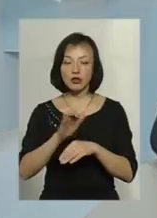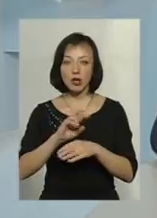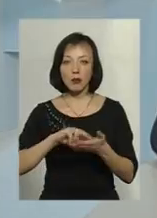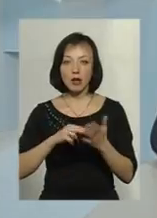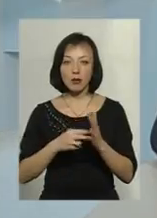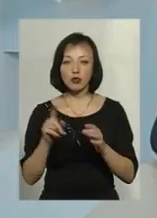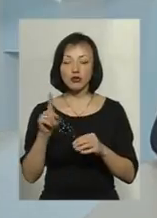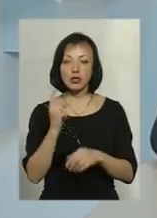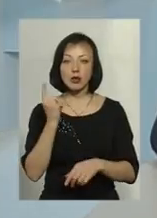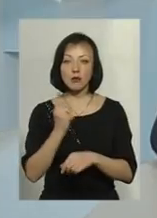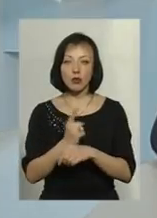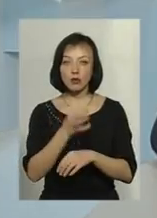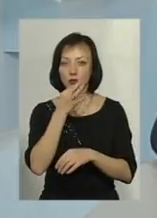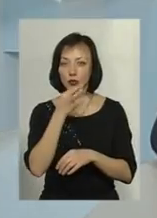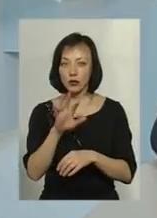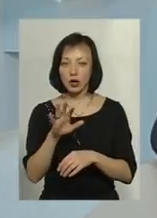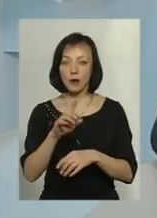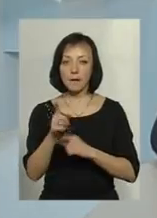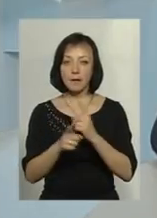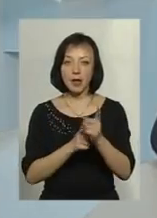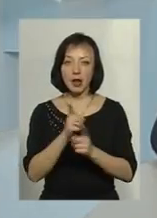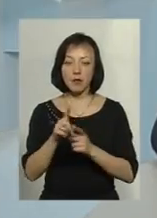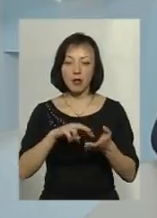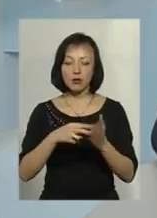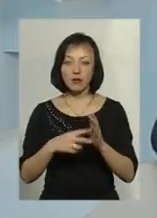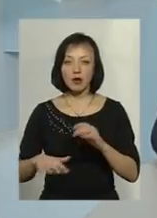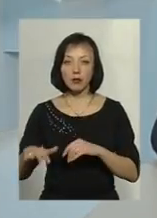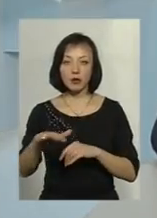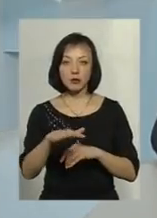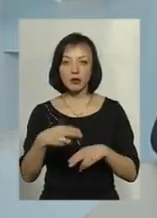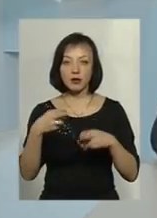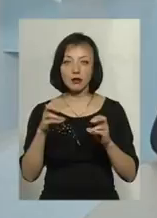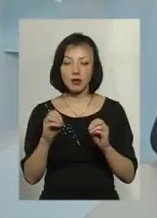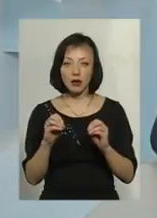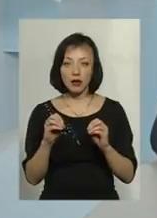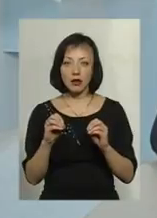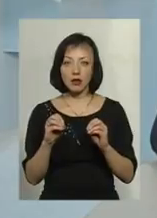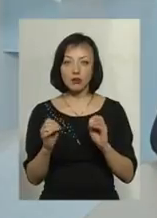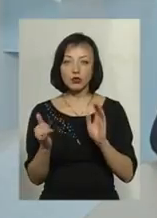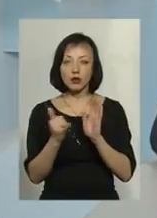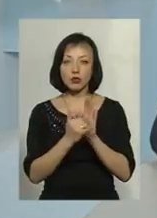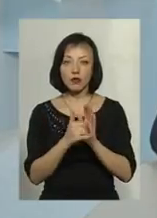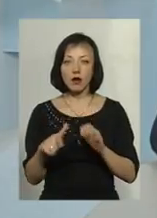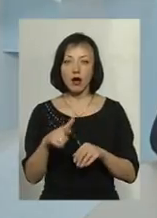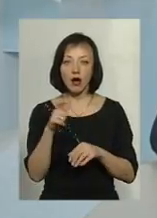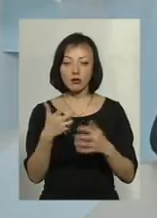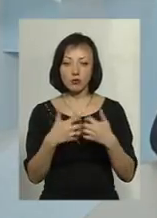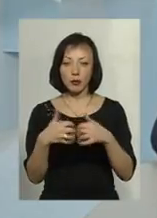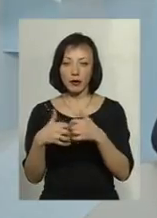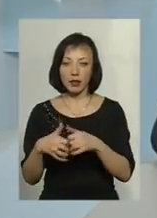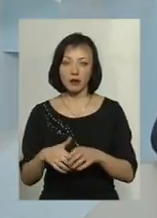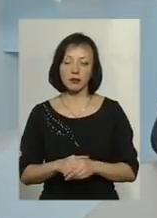що заборонено будь-які перепланування приміщень, де встановлені газові прилади.